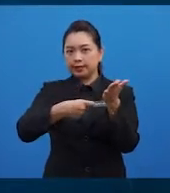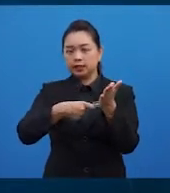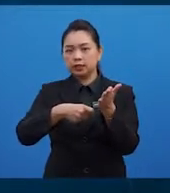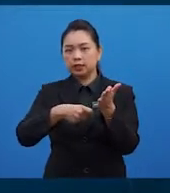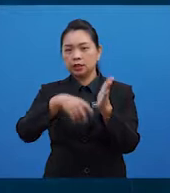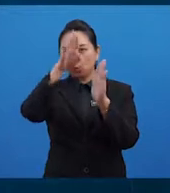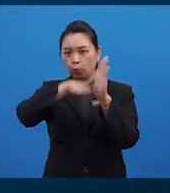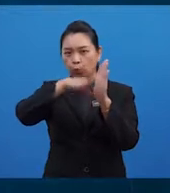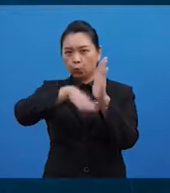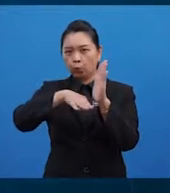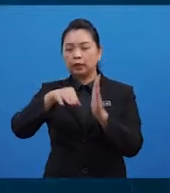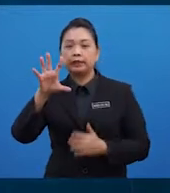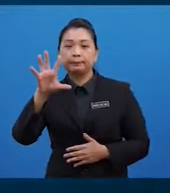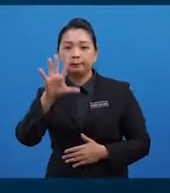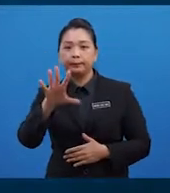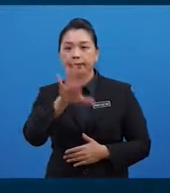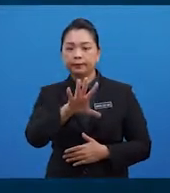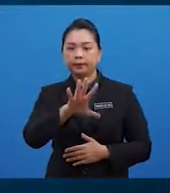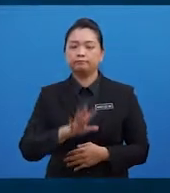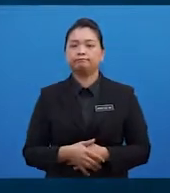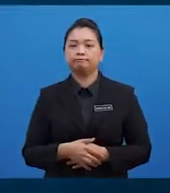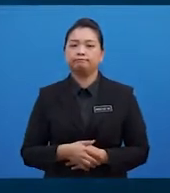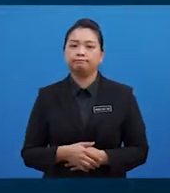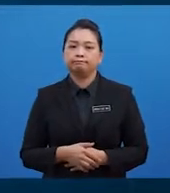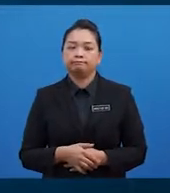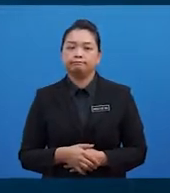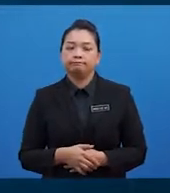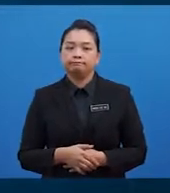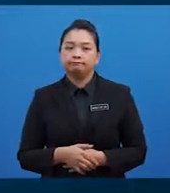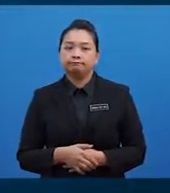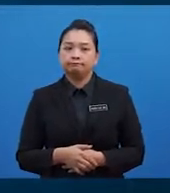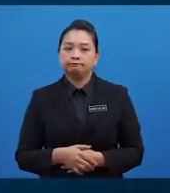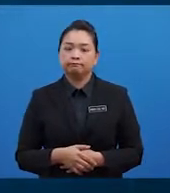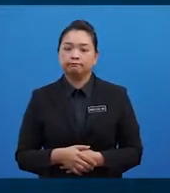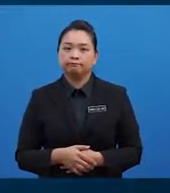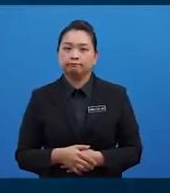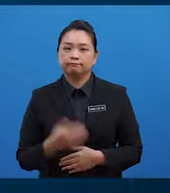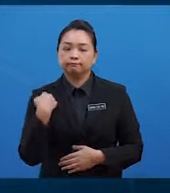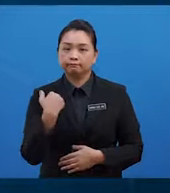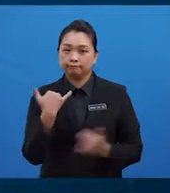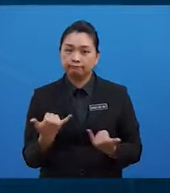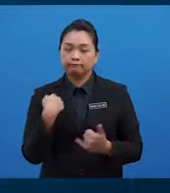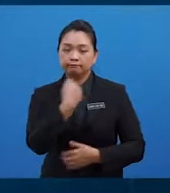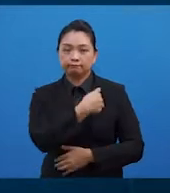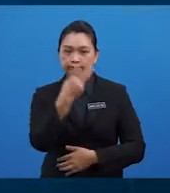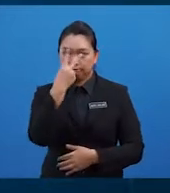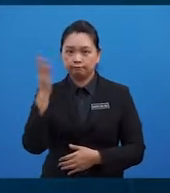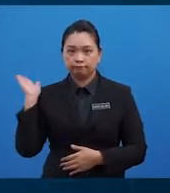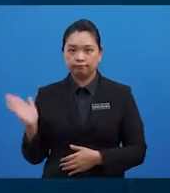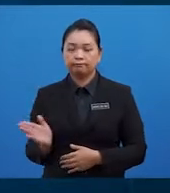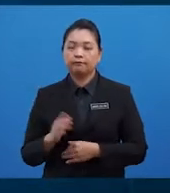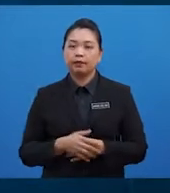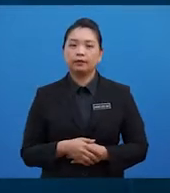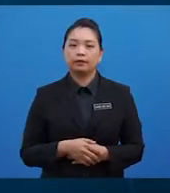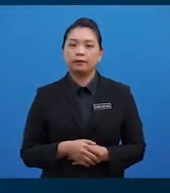kurang daripada 55. Baik, mari kita terokai ketiga-tiga GI